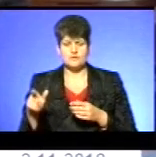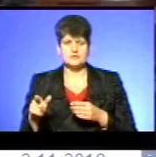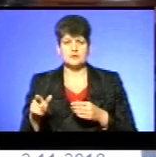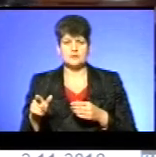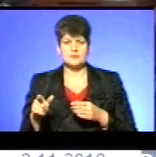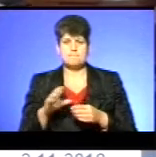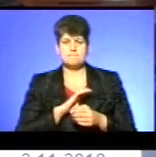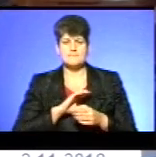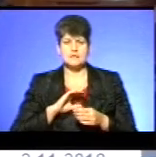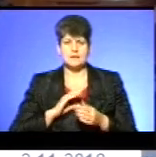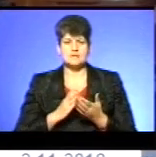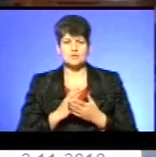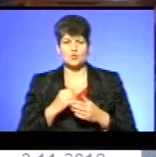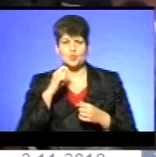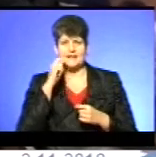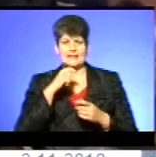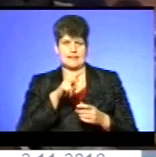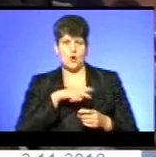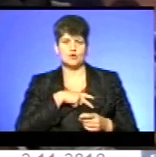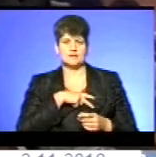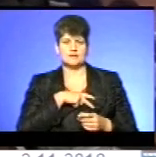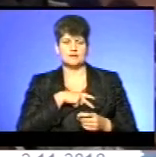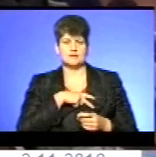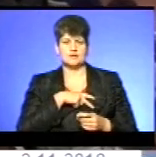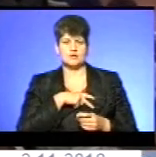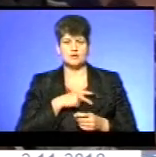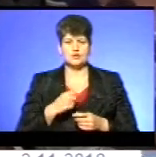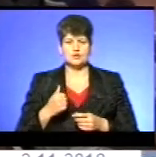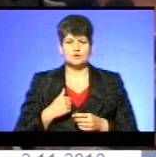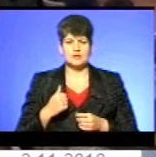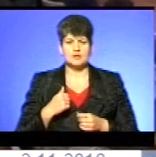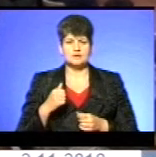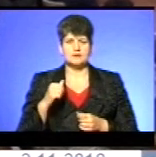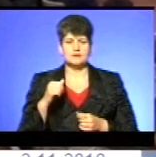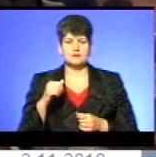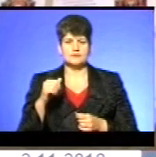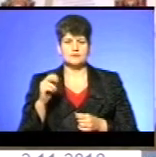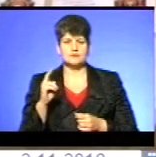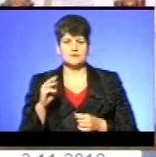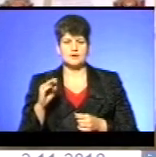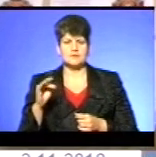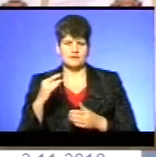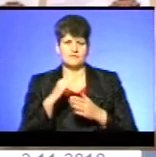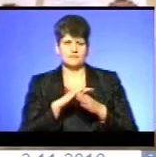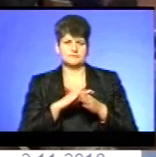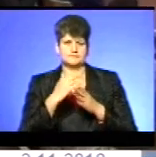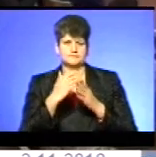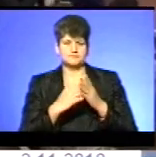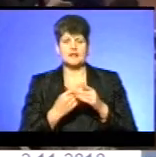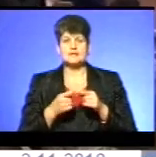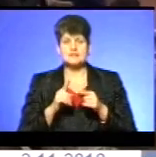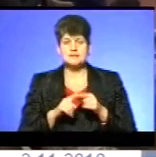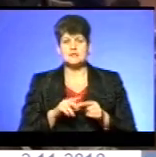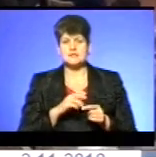Медаль за службу України наградити. Старшого солдата Мирігублєва Трислава Курбайгенніча. Медаль за службу Україні – це